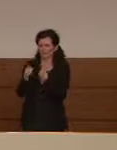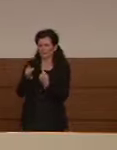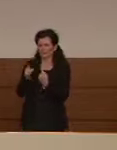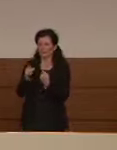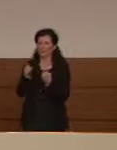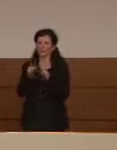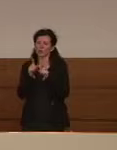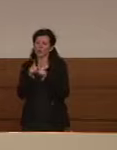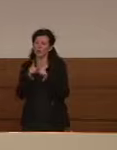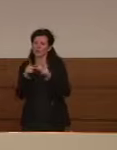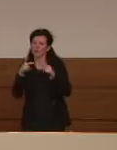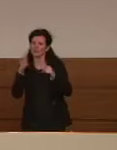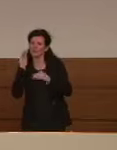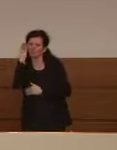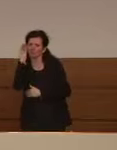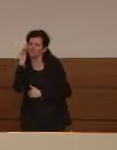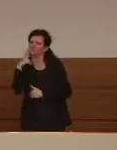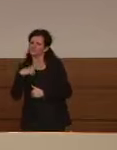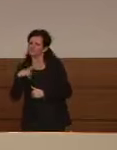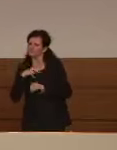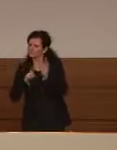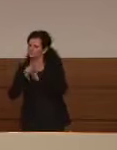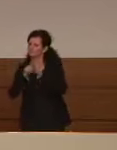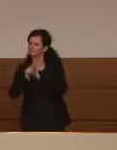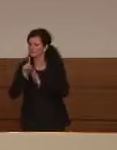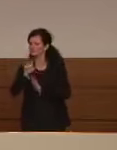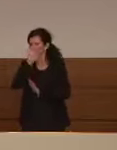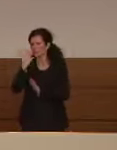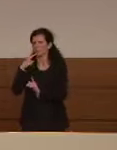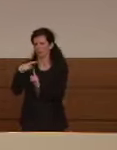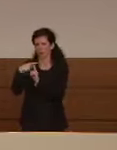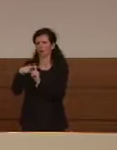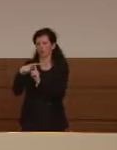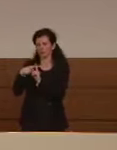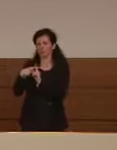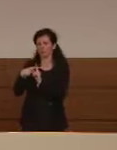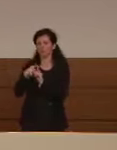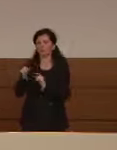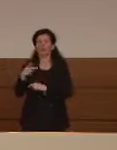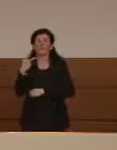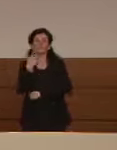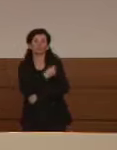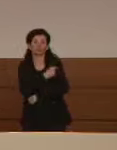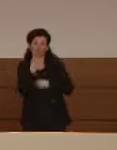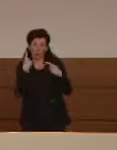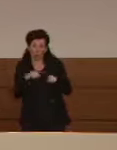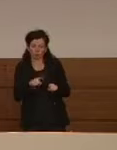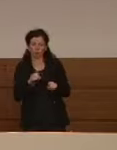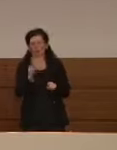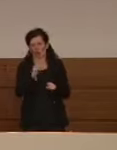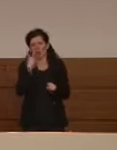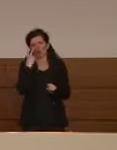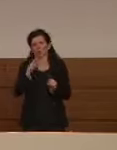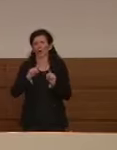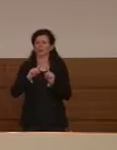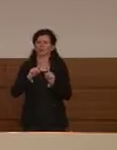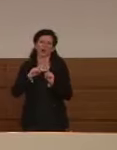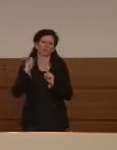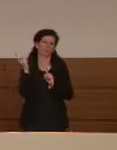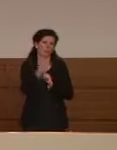abbastanza ottimistiche naturalmente questo non riguarda solo questo vaccino ma riguarda tutti i vaccini è quanto